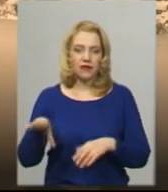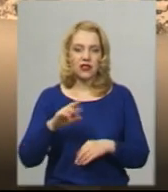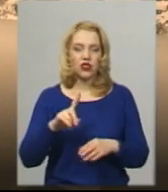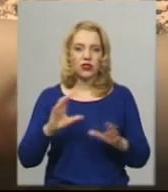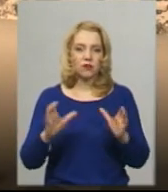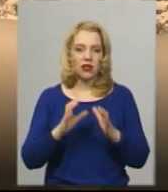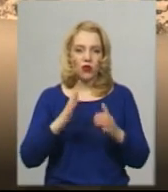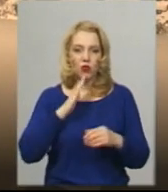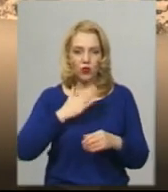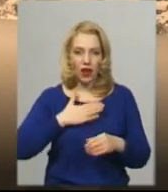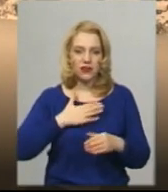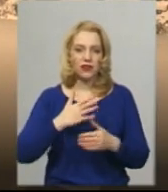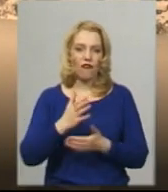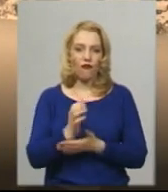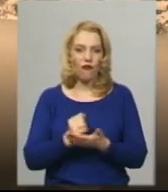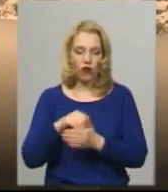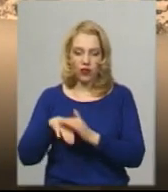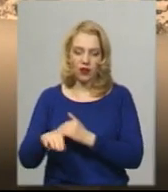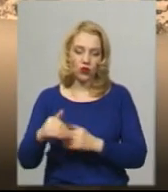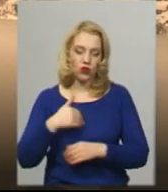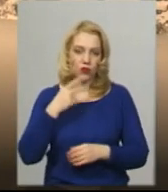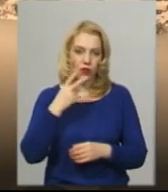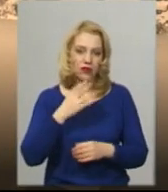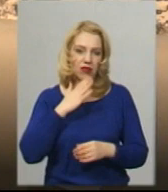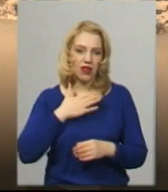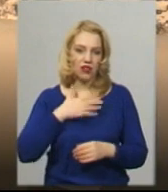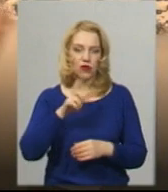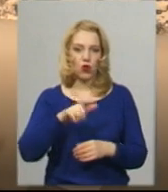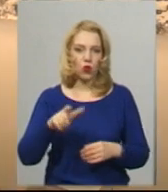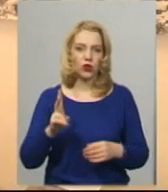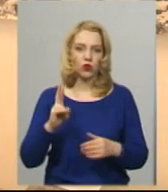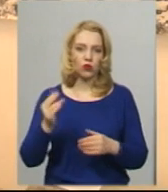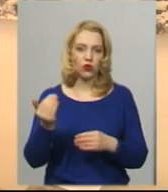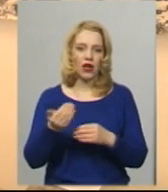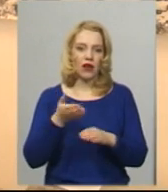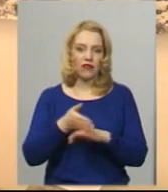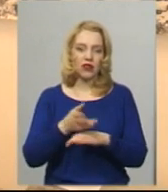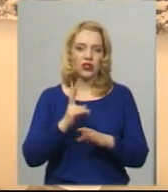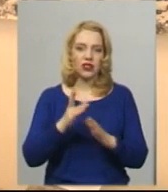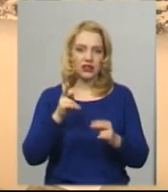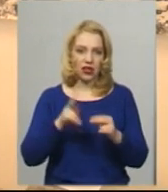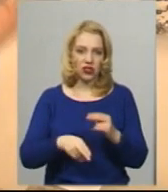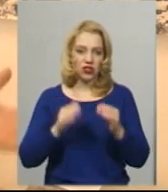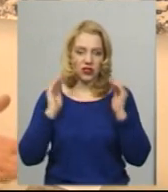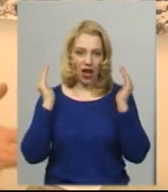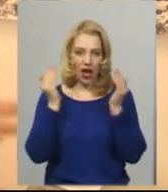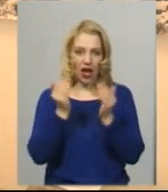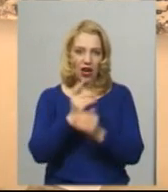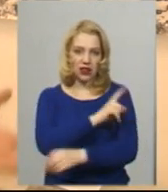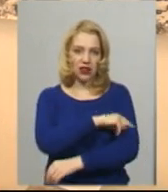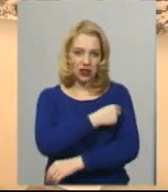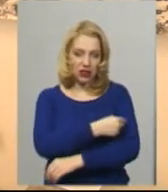у нас в фондах, ми хочемо показати людям, нашим відвідувачам. І тільки закінчиться карантин, ми зразу